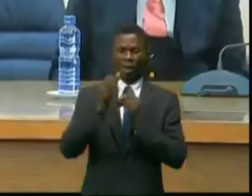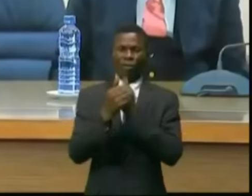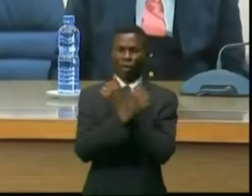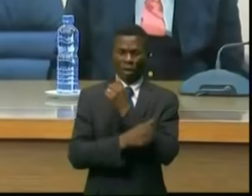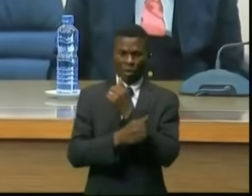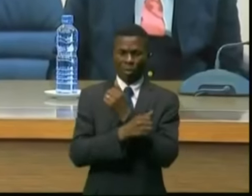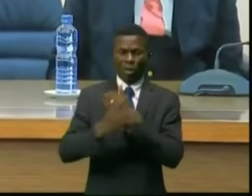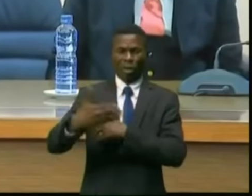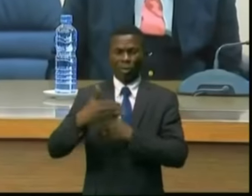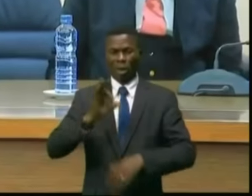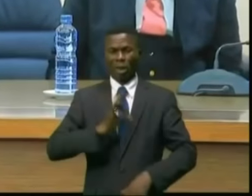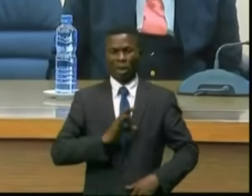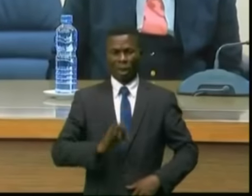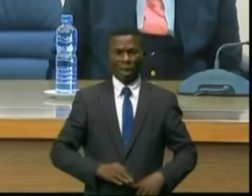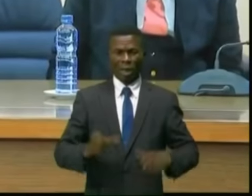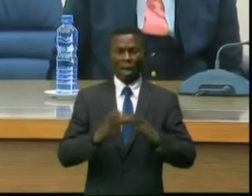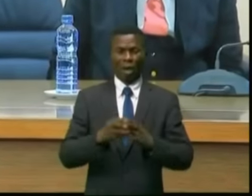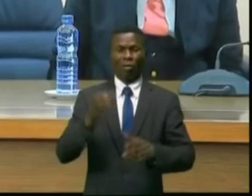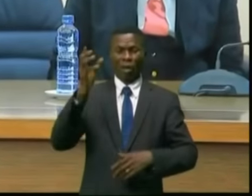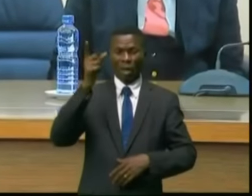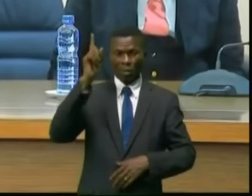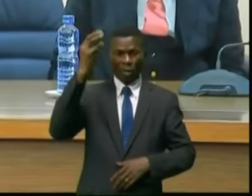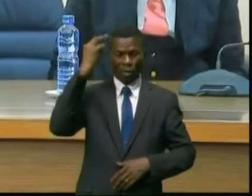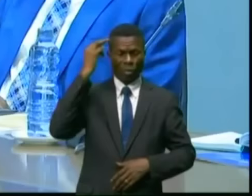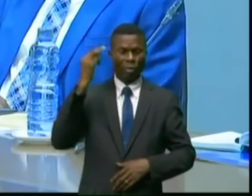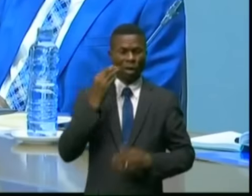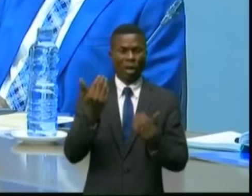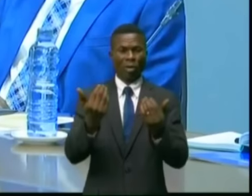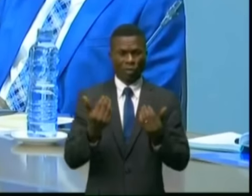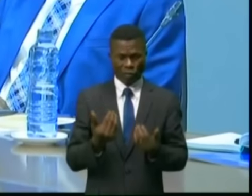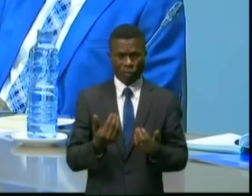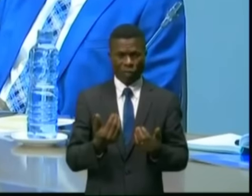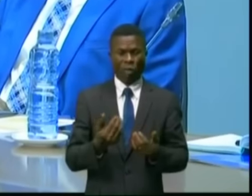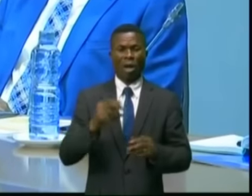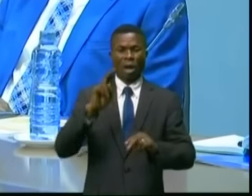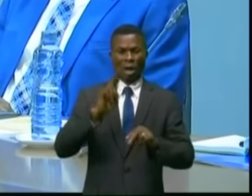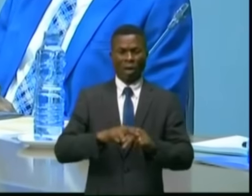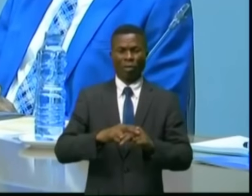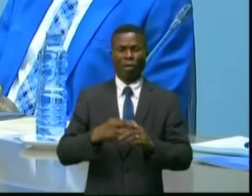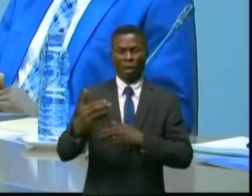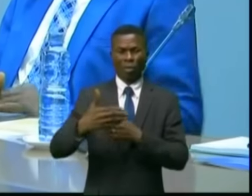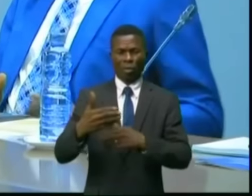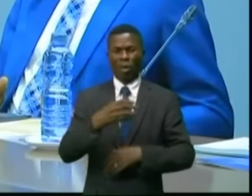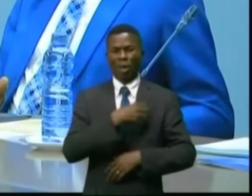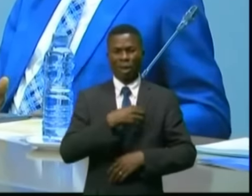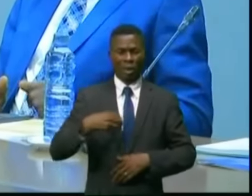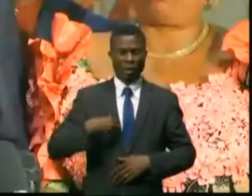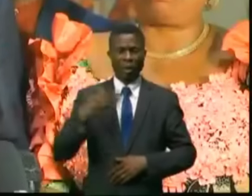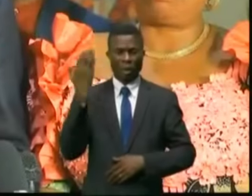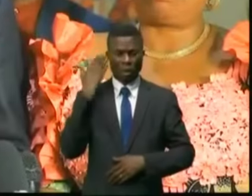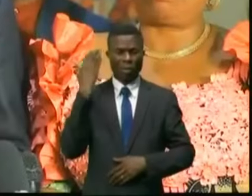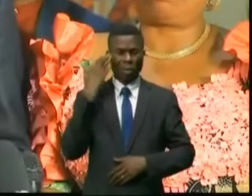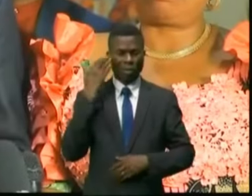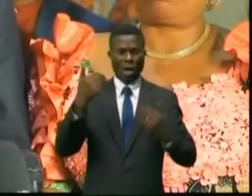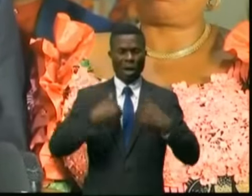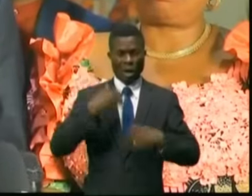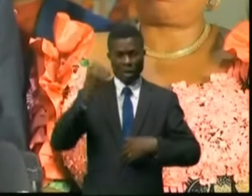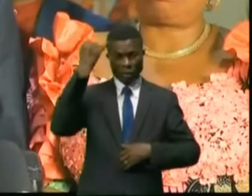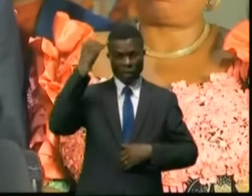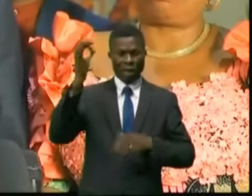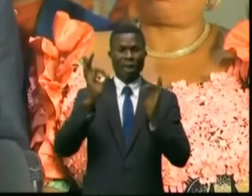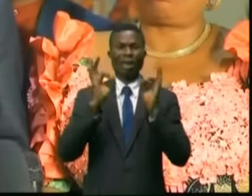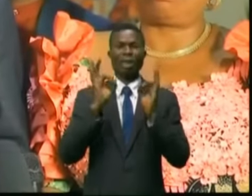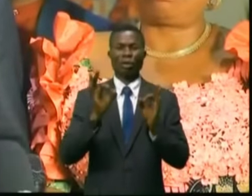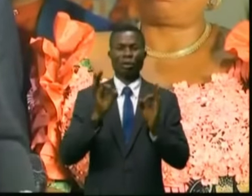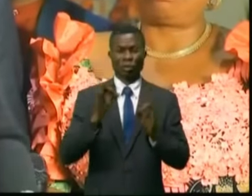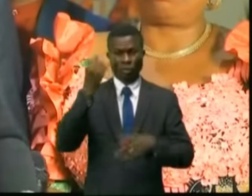côtés du président de République et avec elle, eh bien, elle voudrait avoir à ses côtés des hommes et des femmes qui ont des idées novatrices,